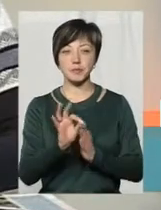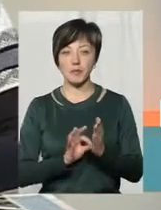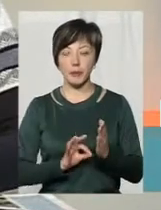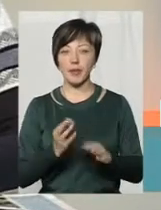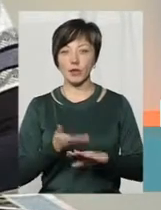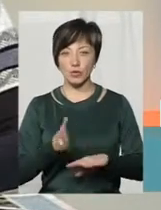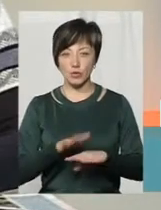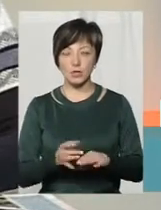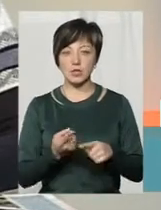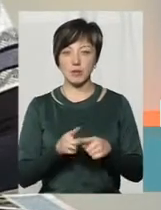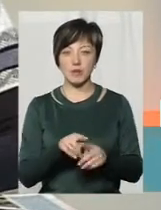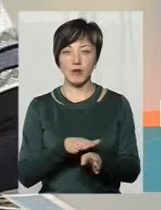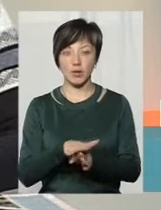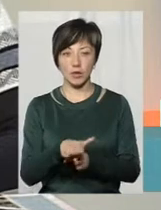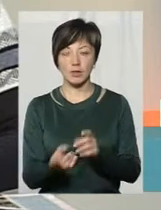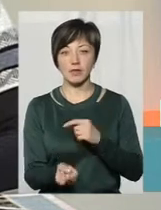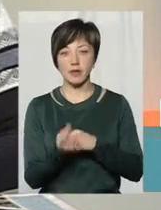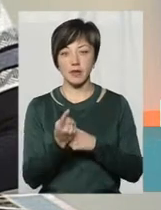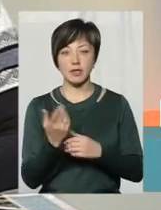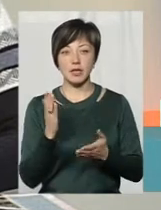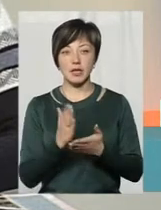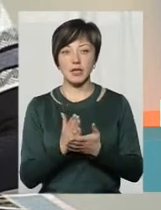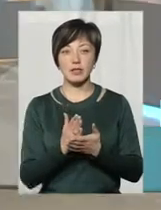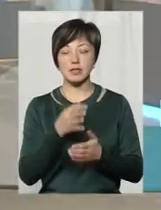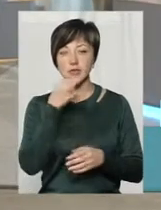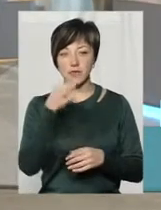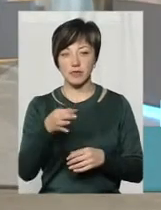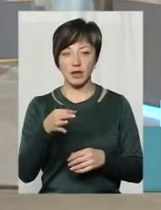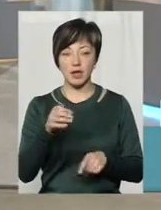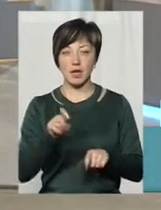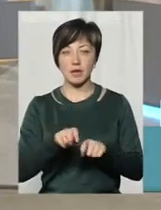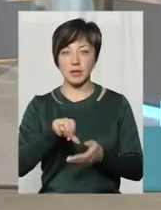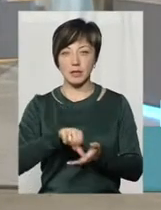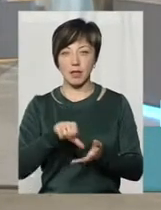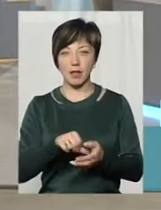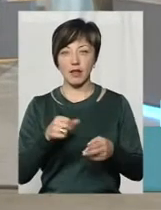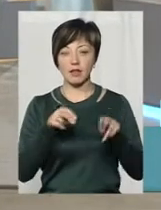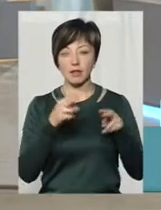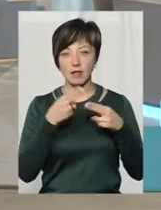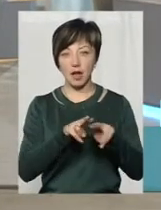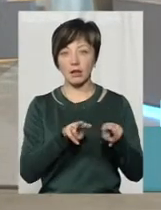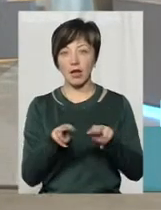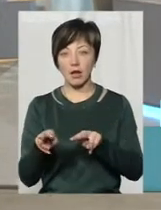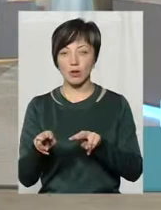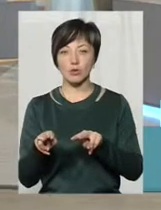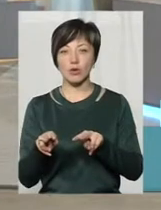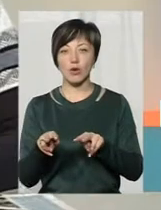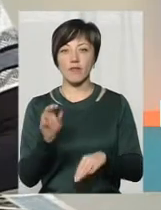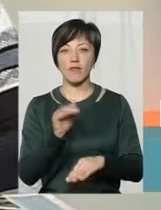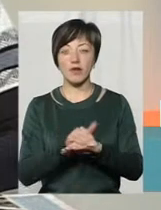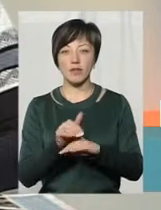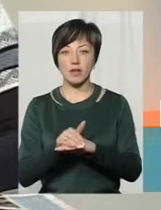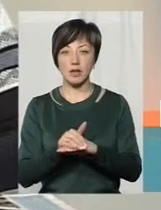труднощі з цим виконанням. Там, як зауважив представник технагляду, виявлені